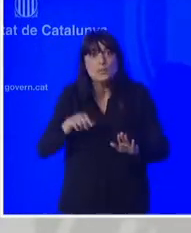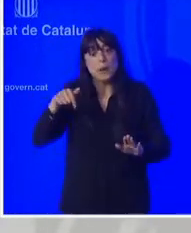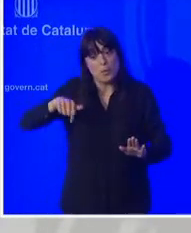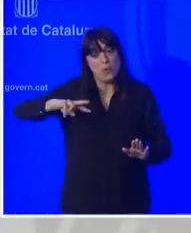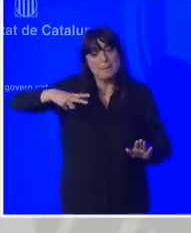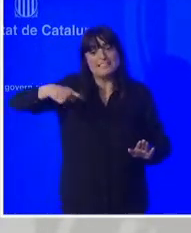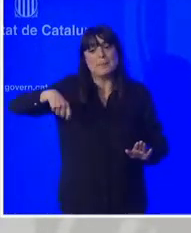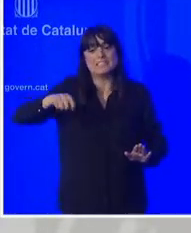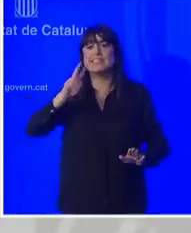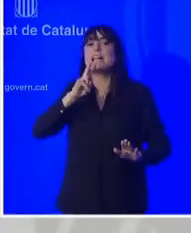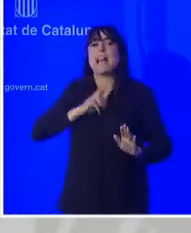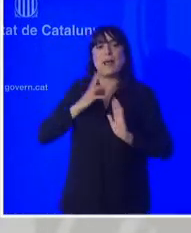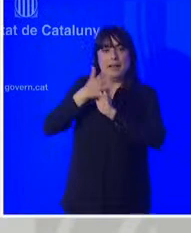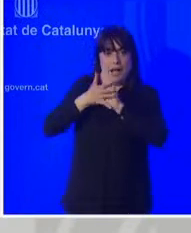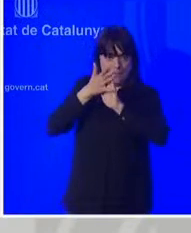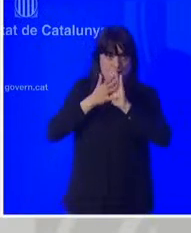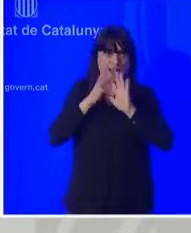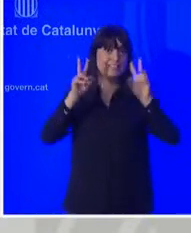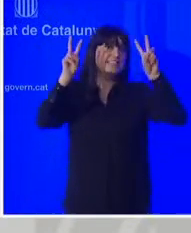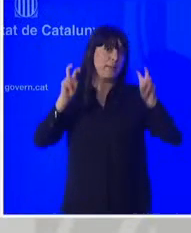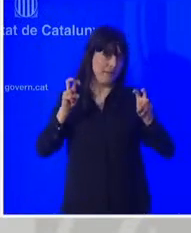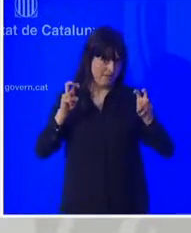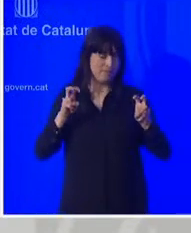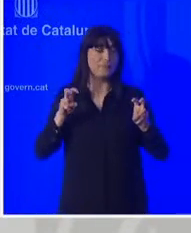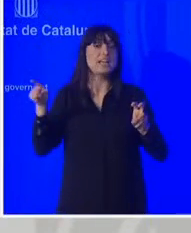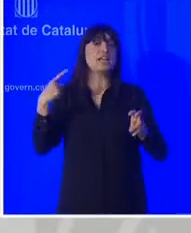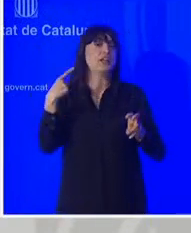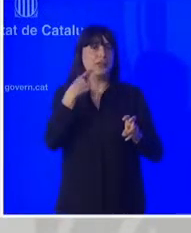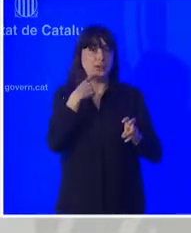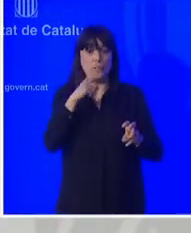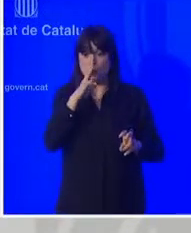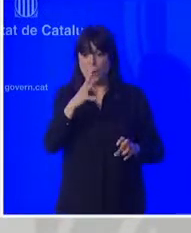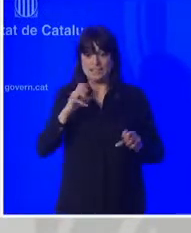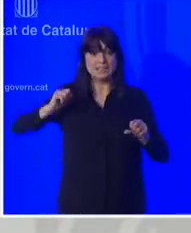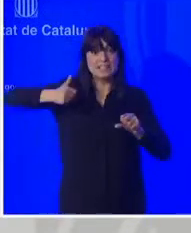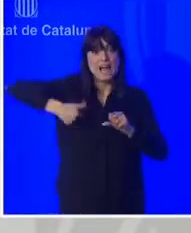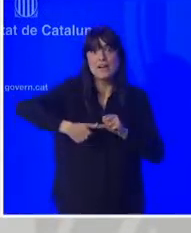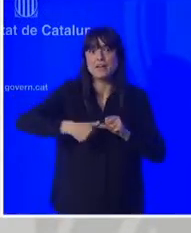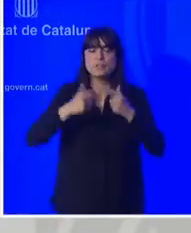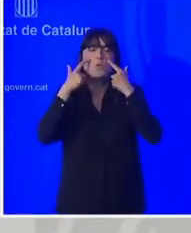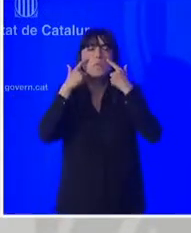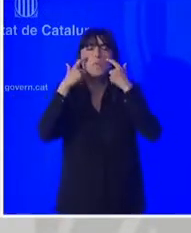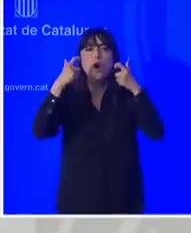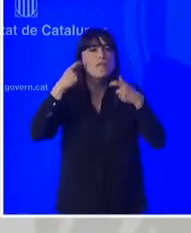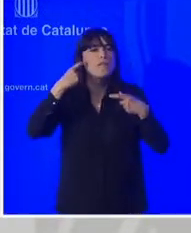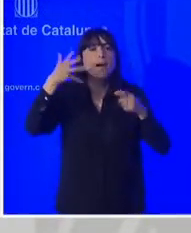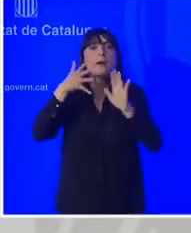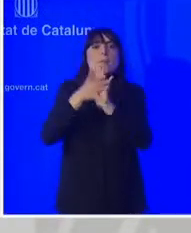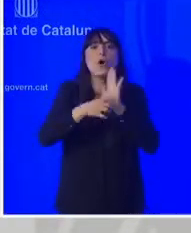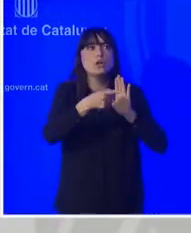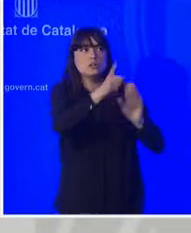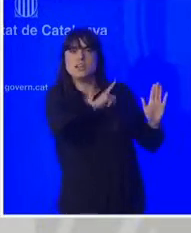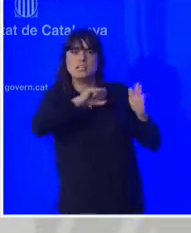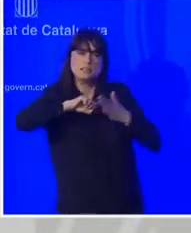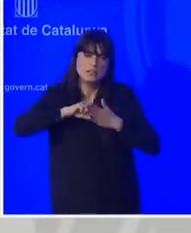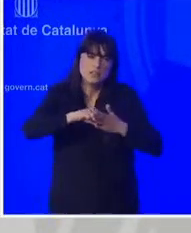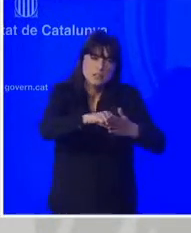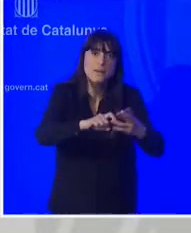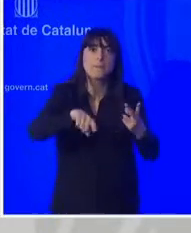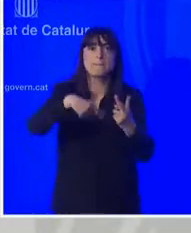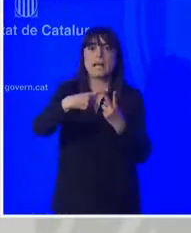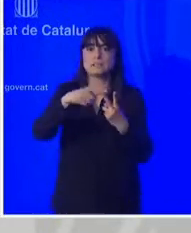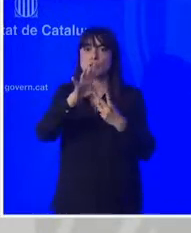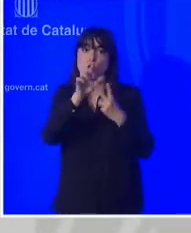que ha estat present des de l'inici fins al final d'aquesta legislatura amb una pandèmia colpidora que encara ens està afectant